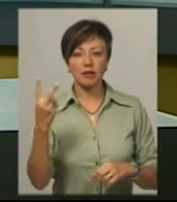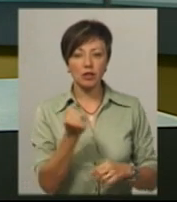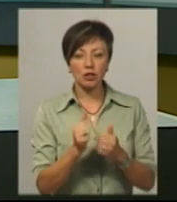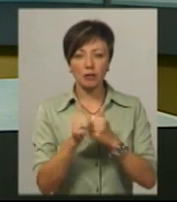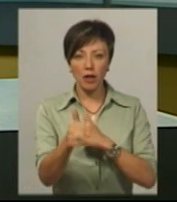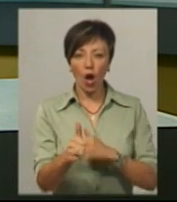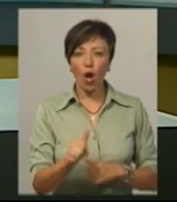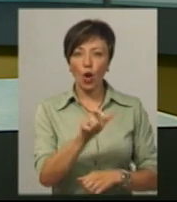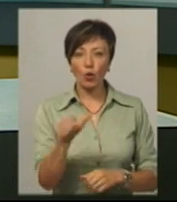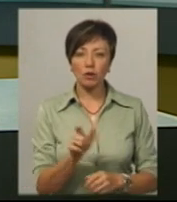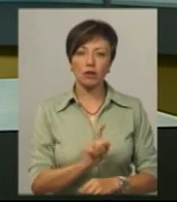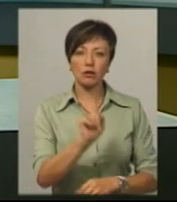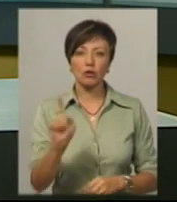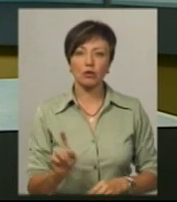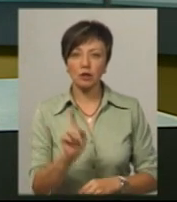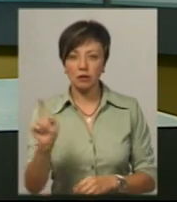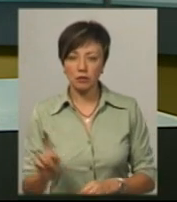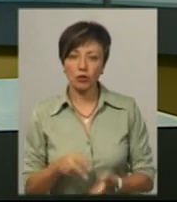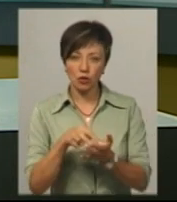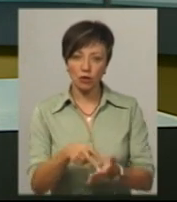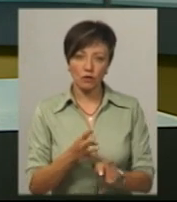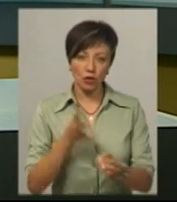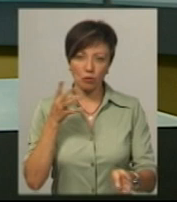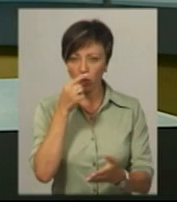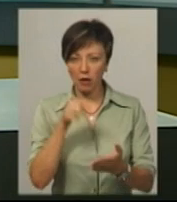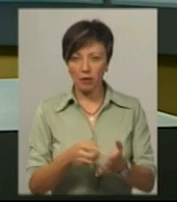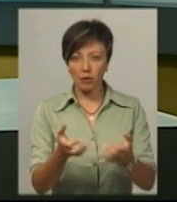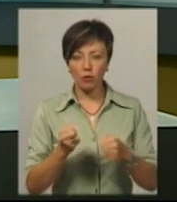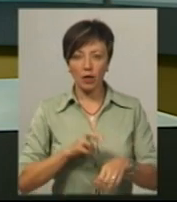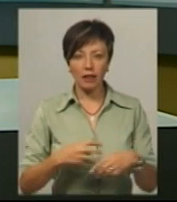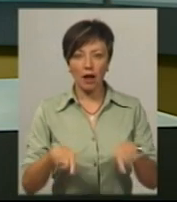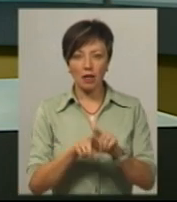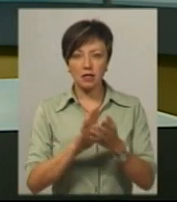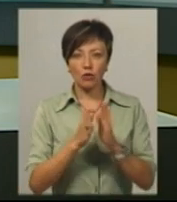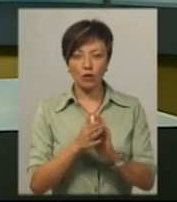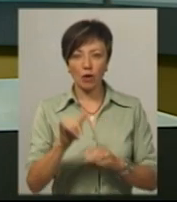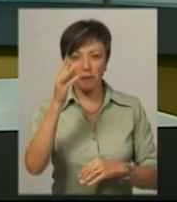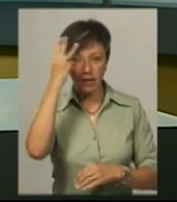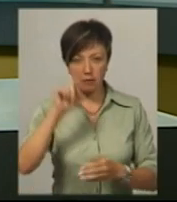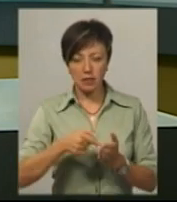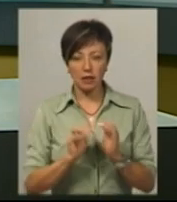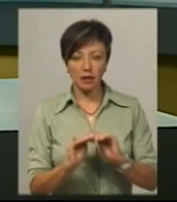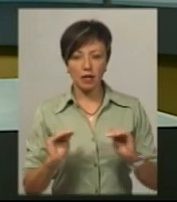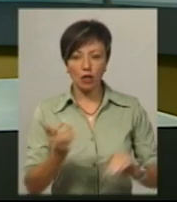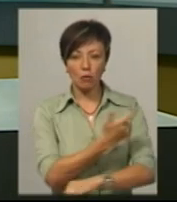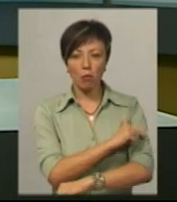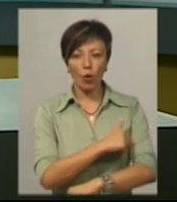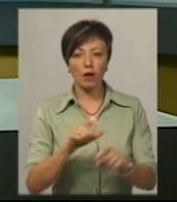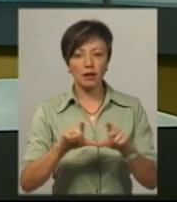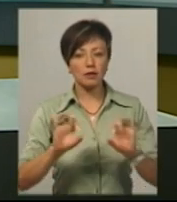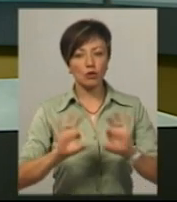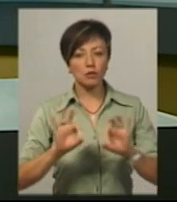Люди годинами стоять в живій черзі, щоб потрапити на прийом до лікаря. Така ситуація склалась у Хмельницькій міській дитячій поліклініці,